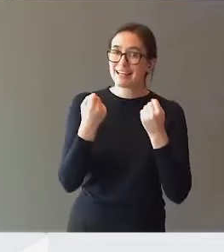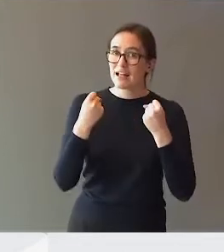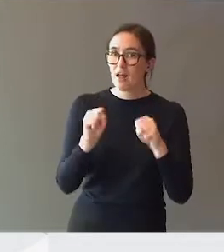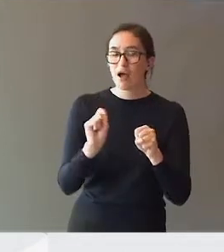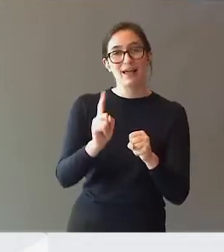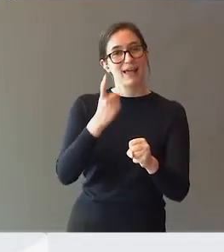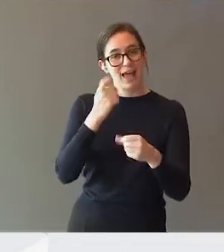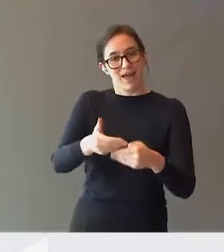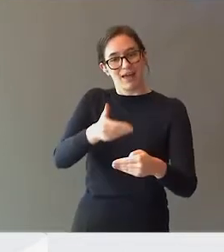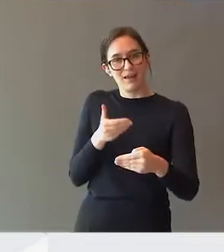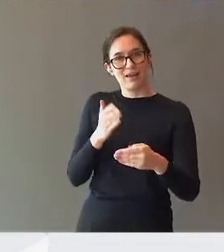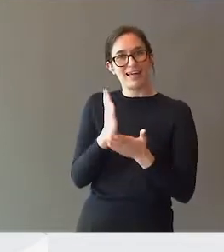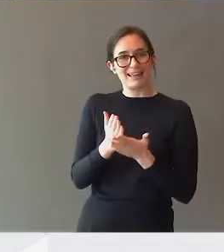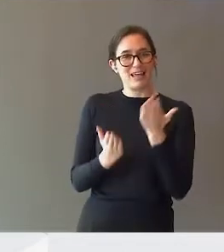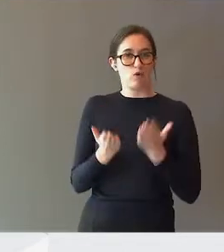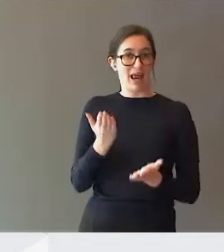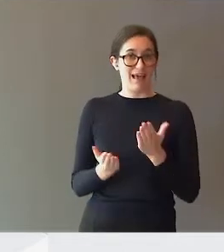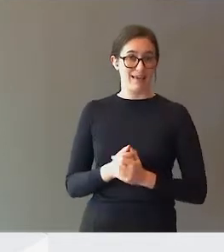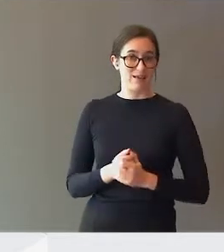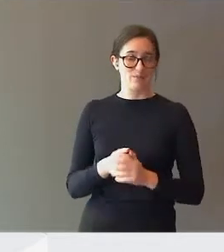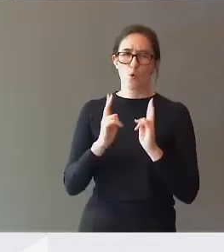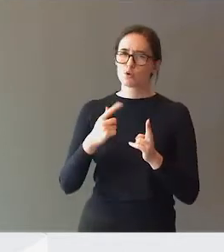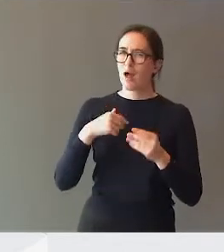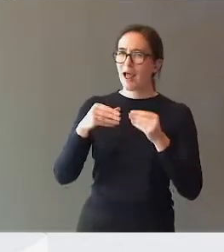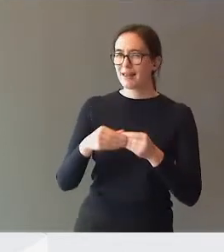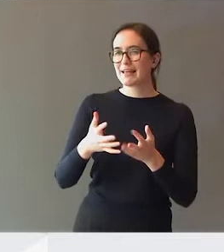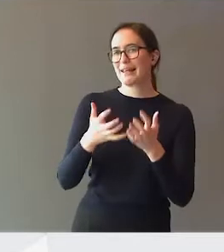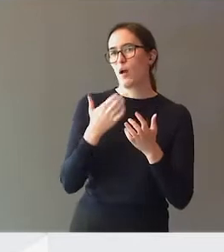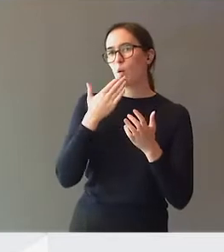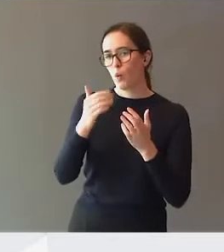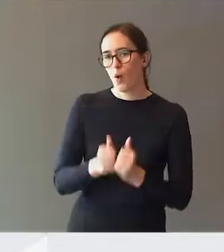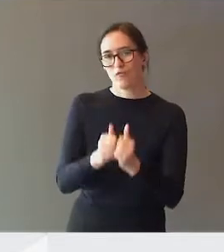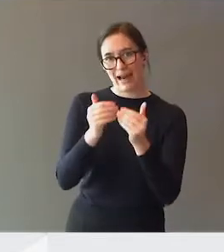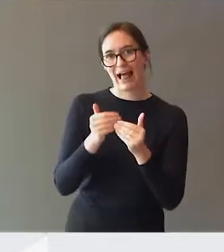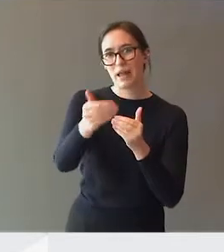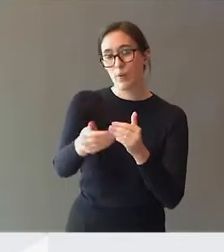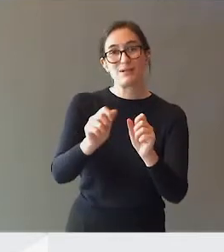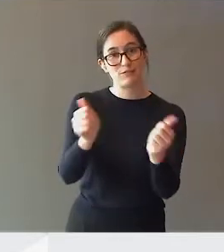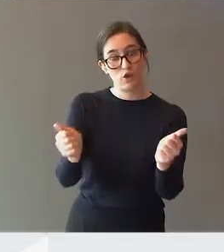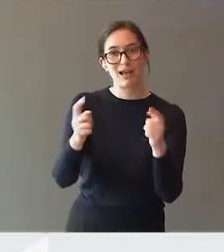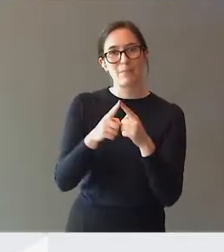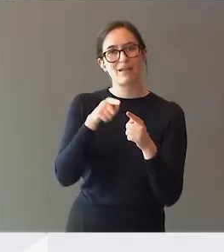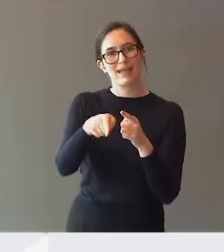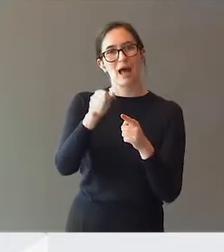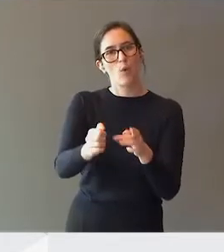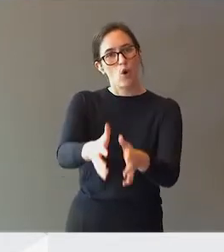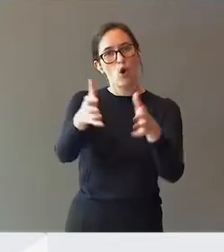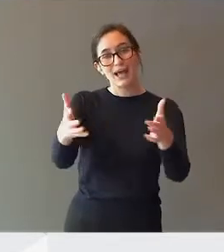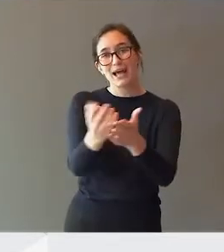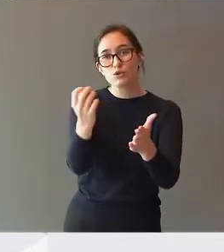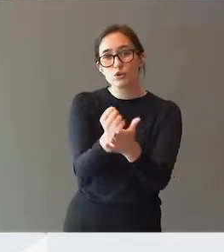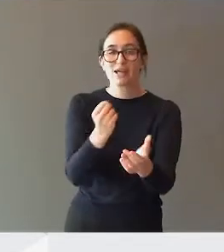krever riktig vurdering. Og så er jeg helt enig i at vi trenger god oppfølging etterkant. Men det er der jeg mener at vi må øke ressursene,